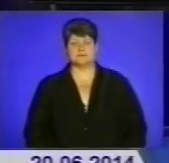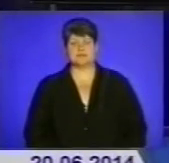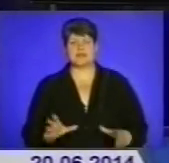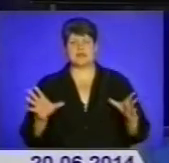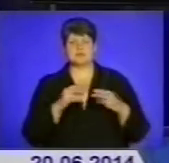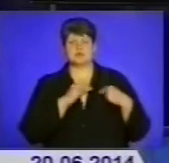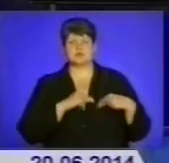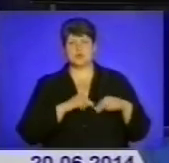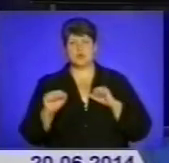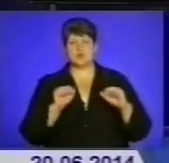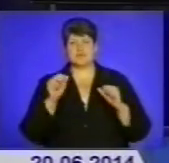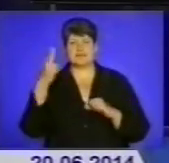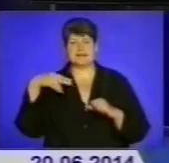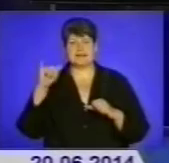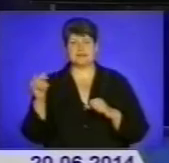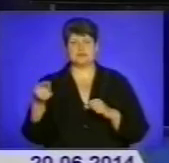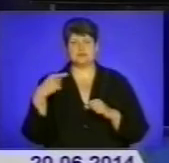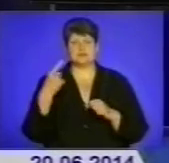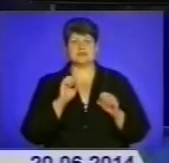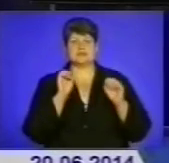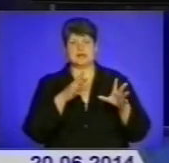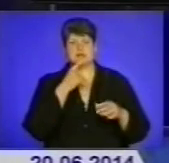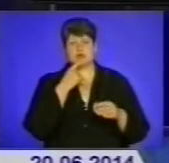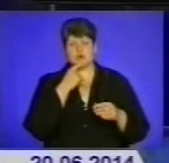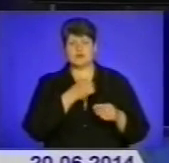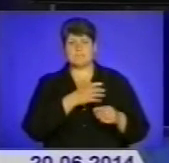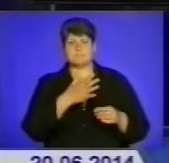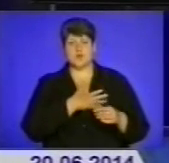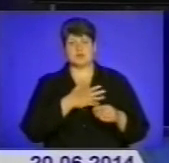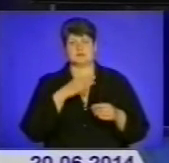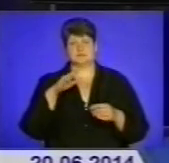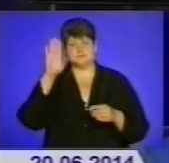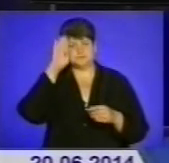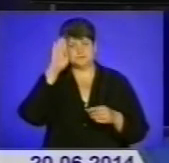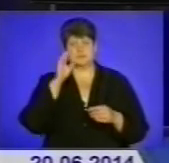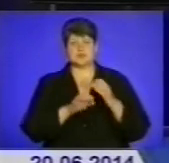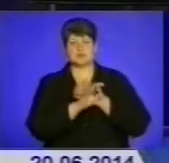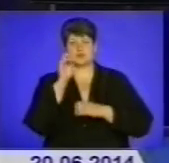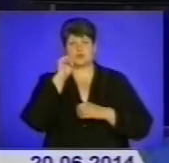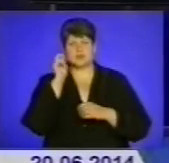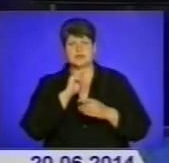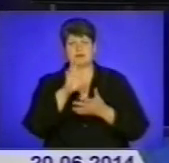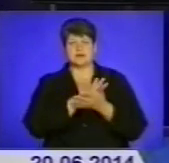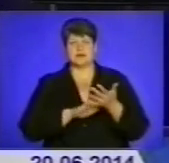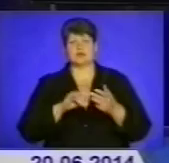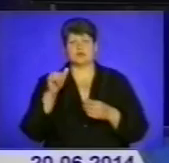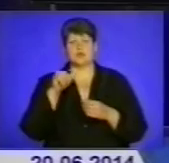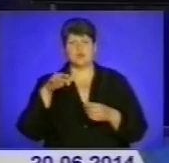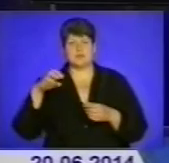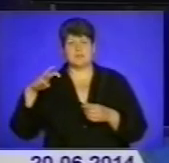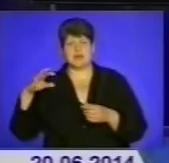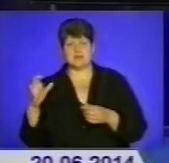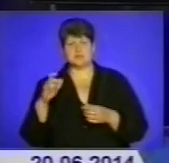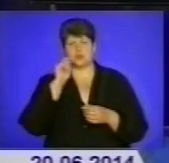Співробітники управління ДАІ Тернопільщу не здали кров для поранених бійців на сході України. Відеоматеріал сектору зв'язків з громадськістю УМВС